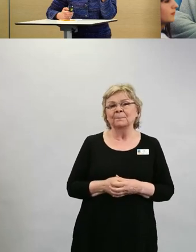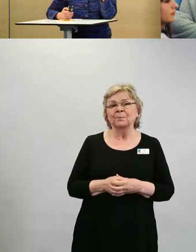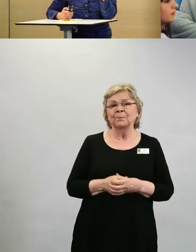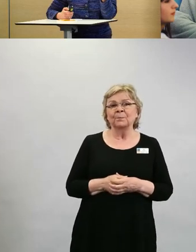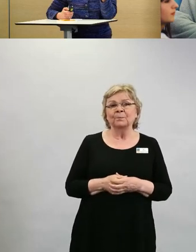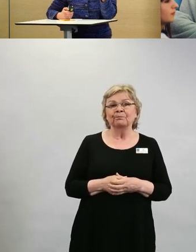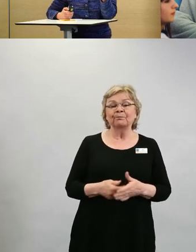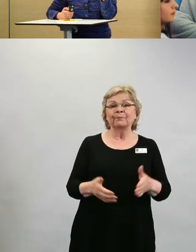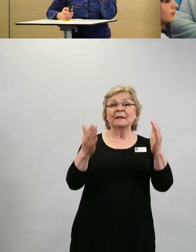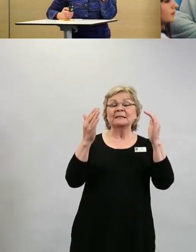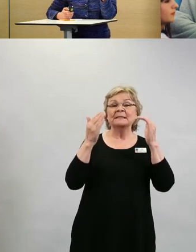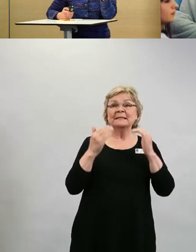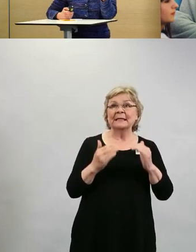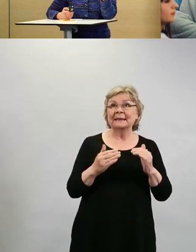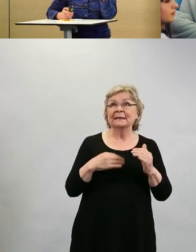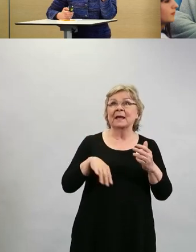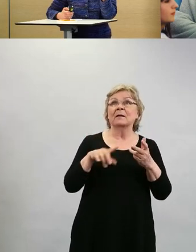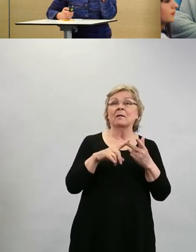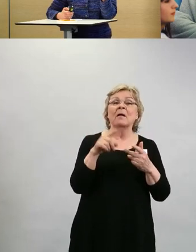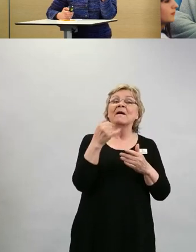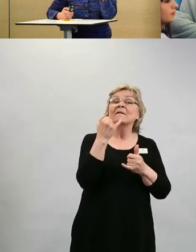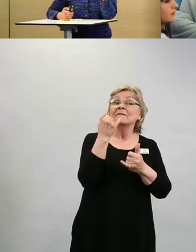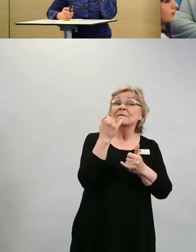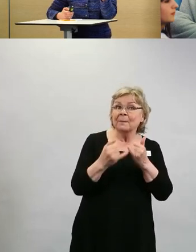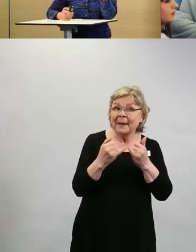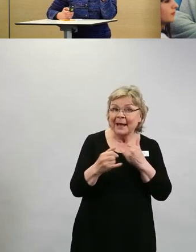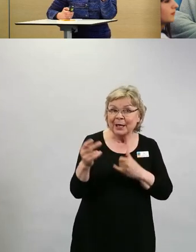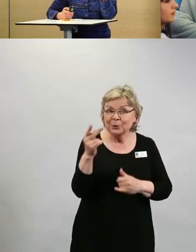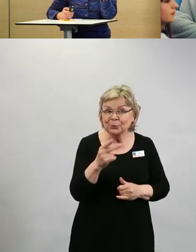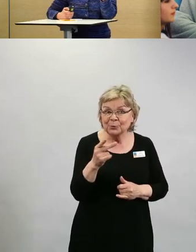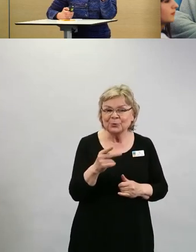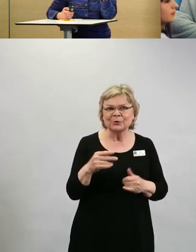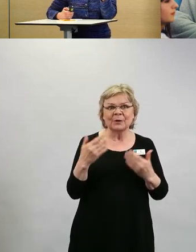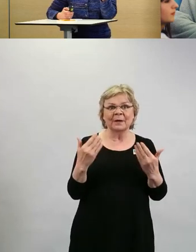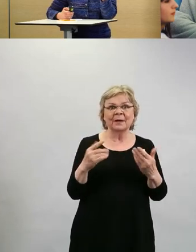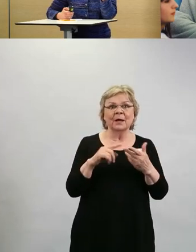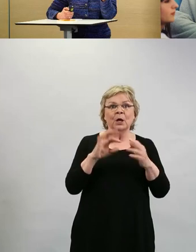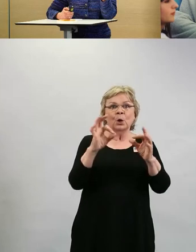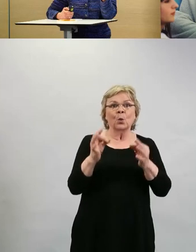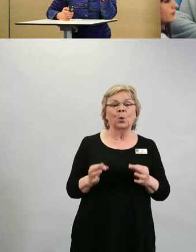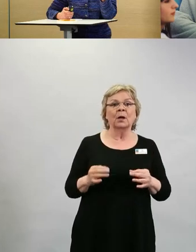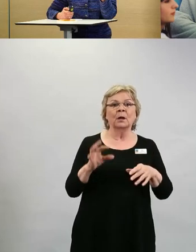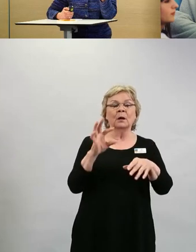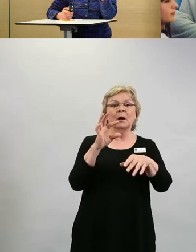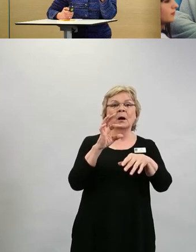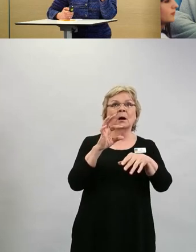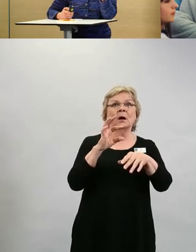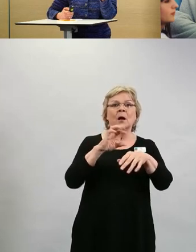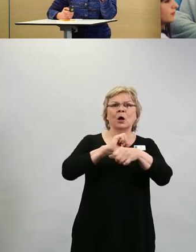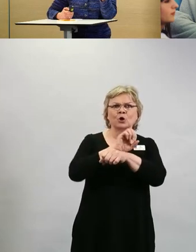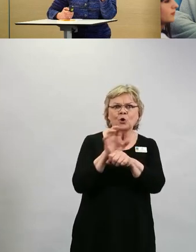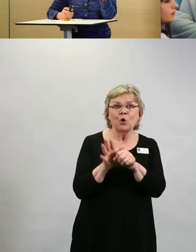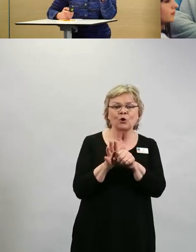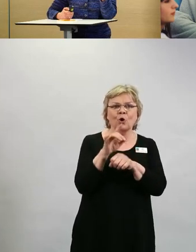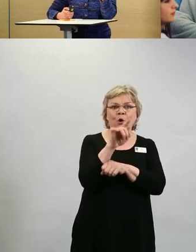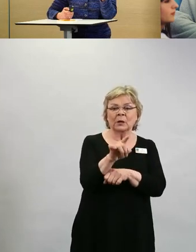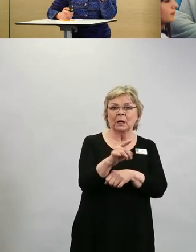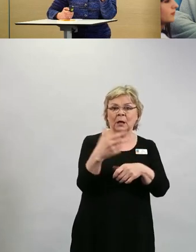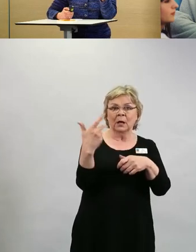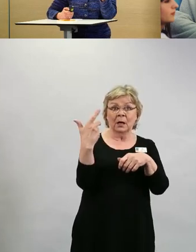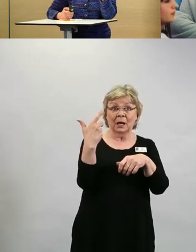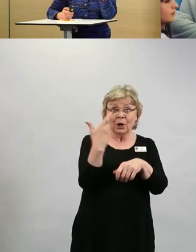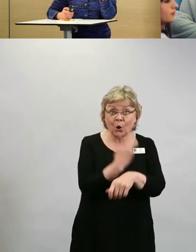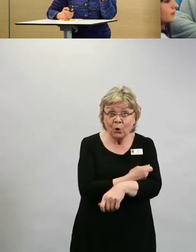Sitten vielä taisi olla viimeinen kysymys siitä, tuleeko koronarokotteista esimerkiksi influenssarokotteen kaltainen kausittain